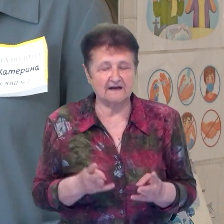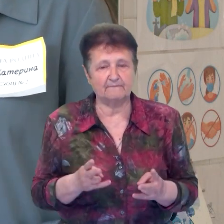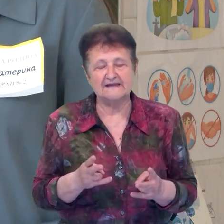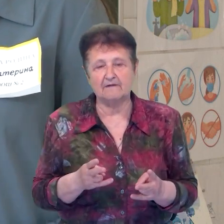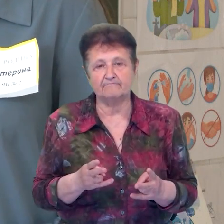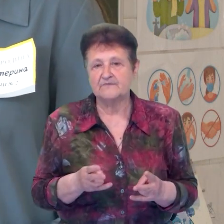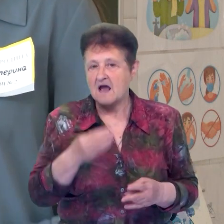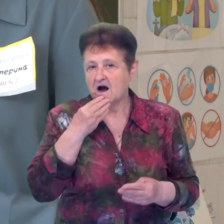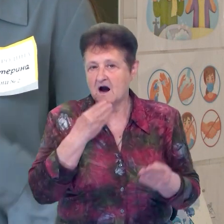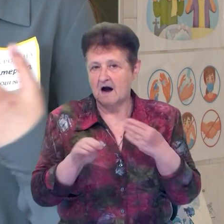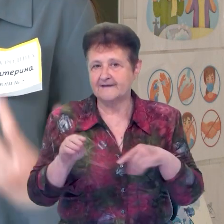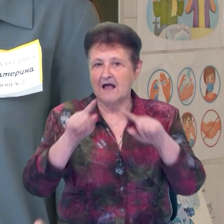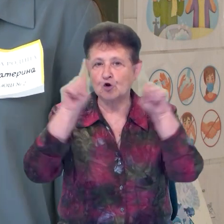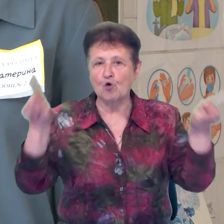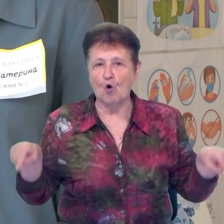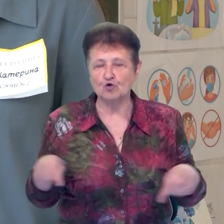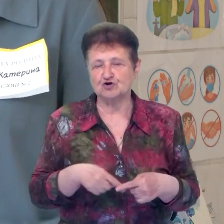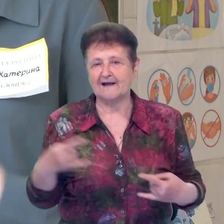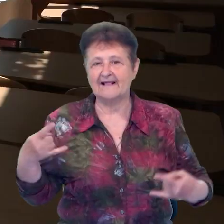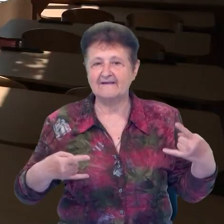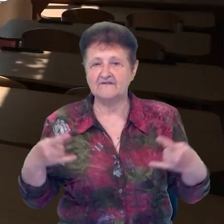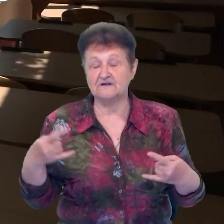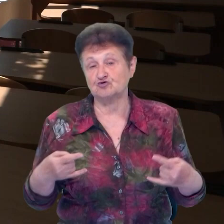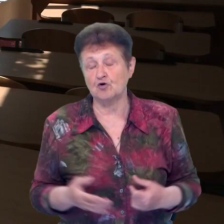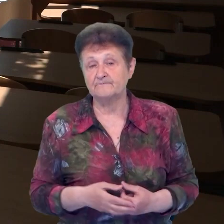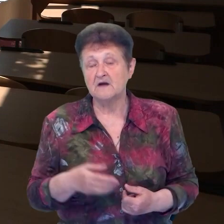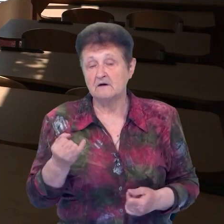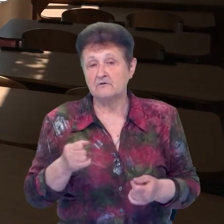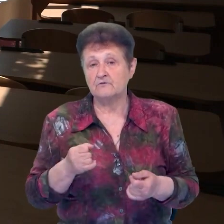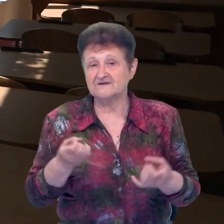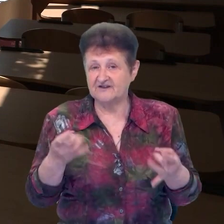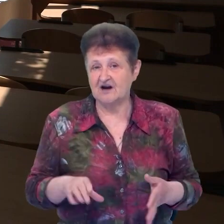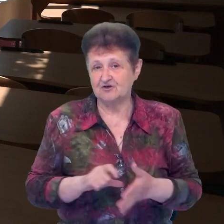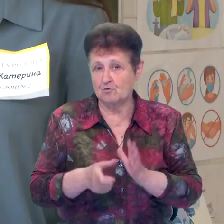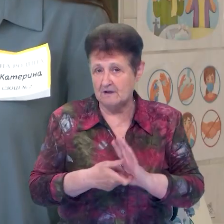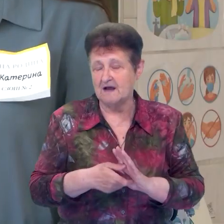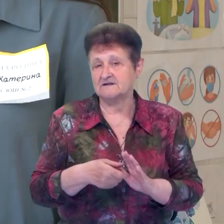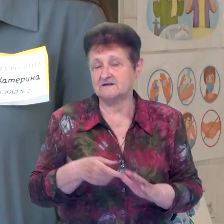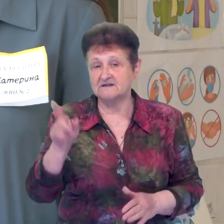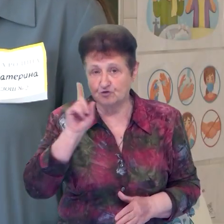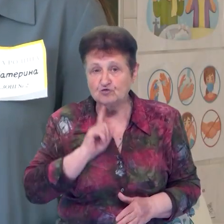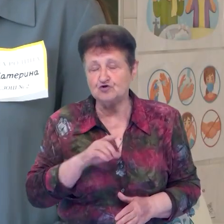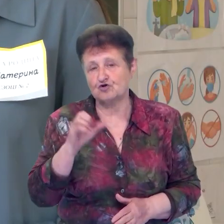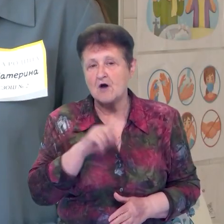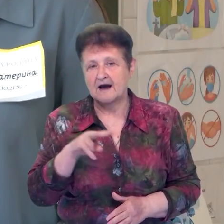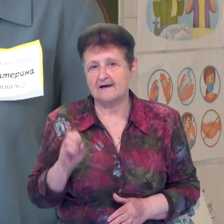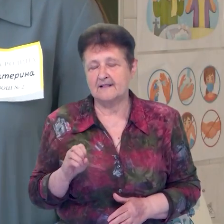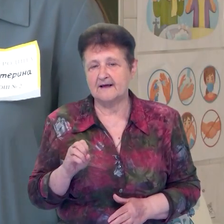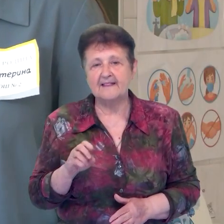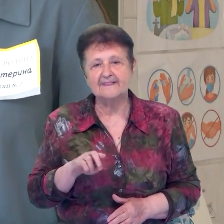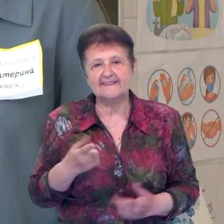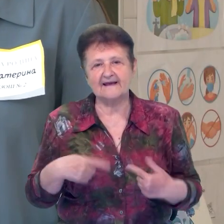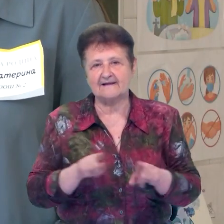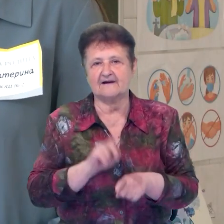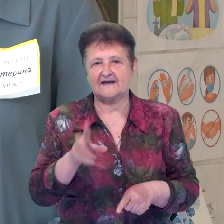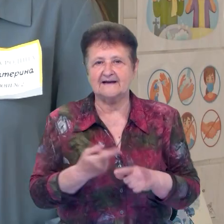гарна дошка, гарний телевізор. Звичайному класі, звичайно, зручно збиратися, але не настільки,